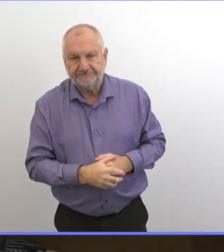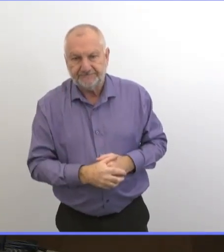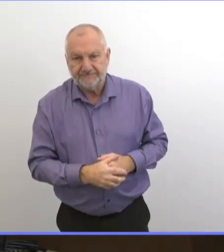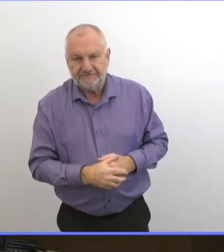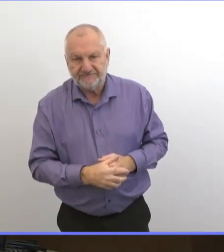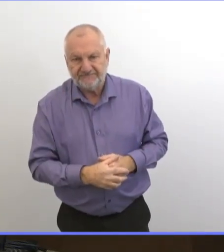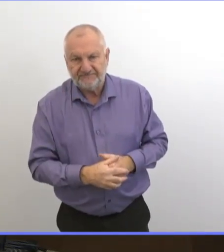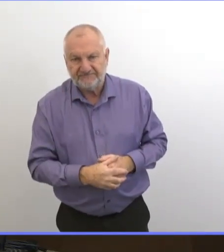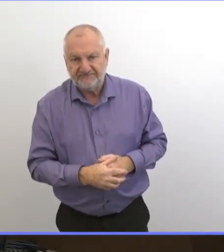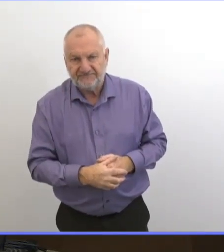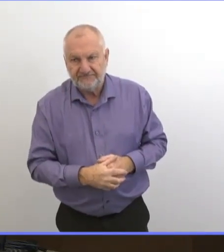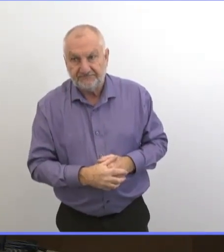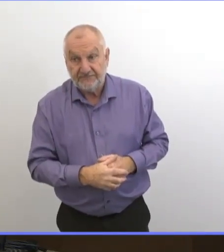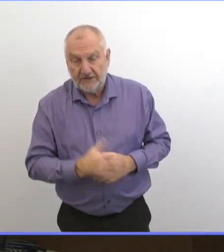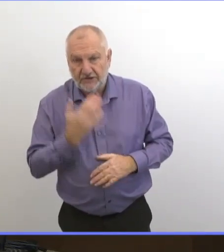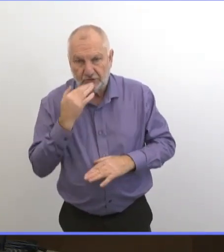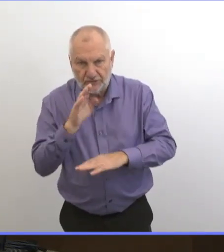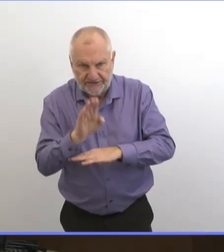Bonjour docteur.